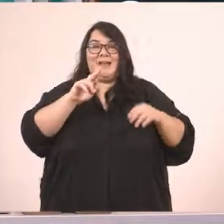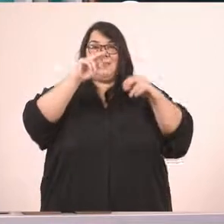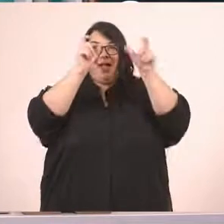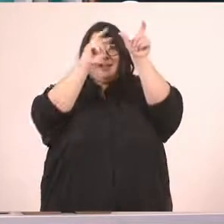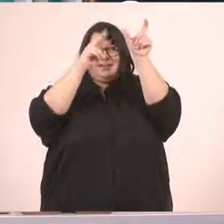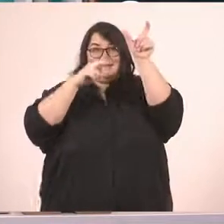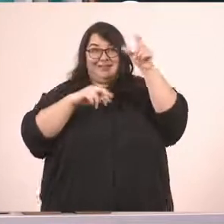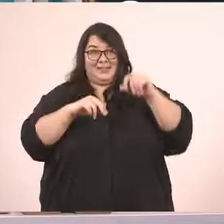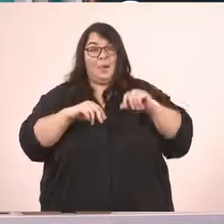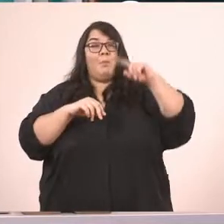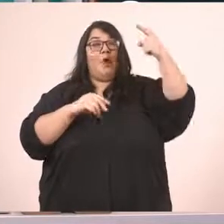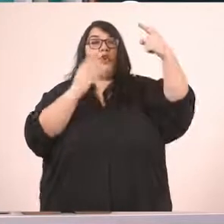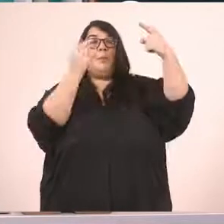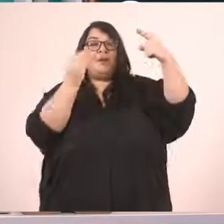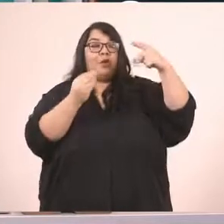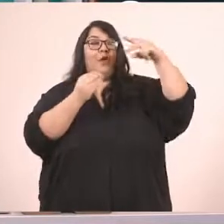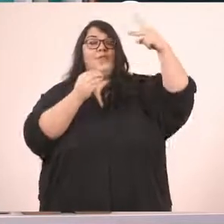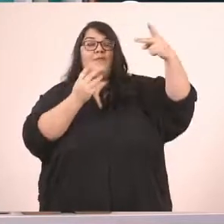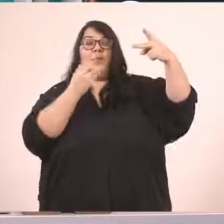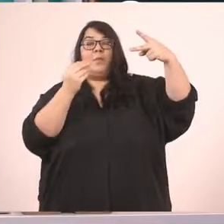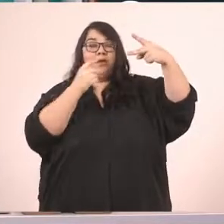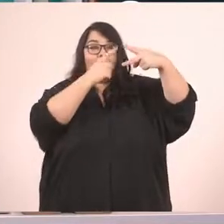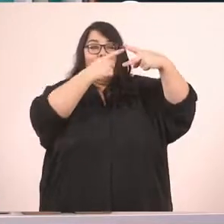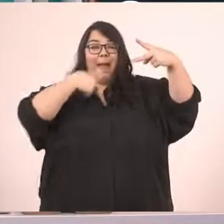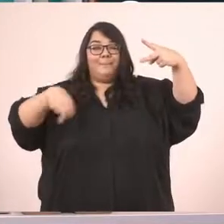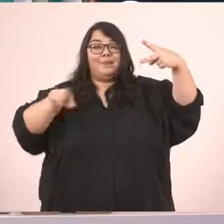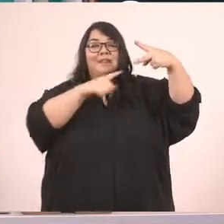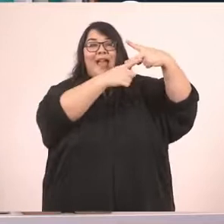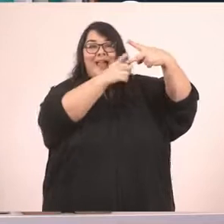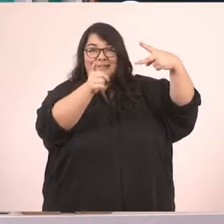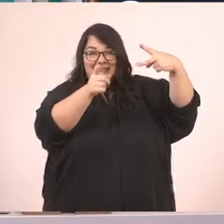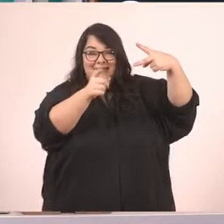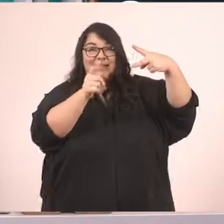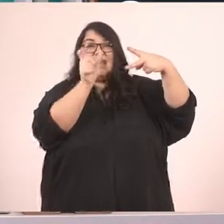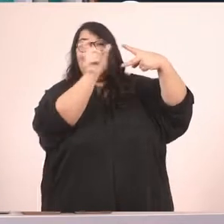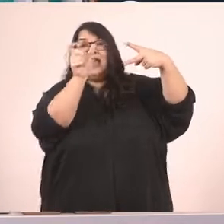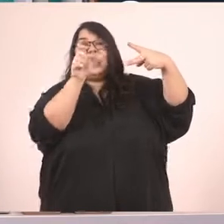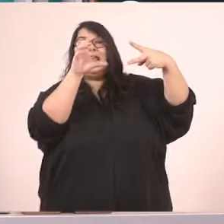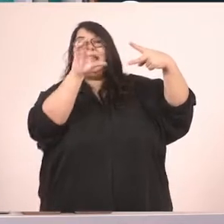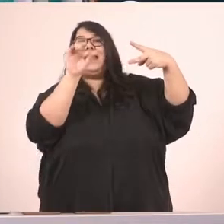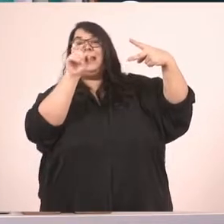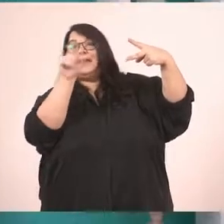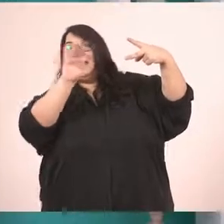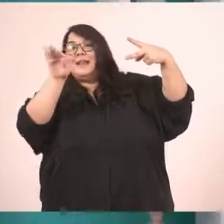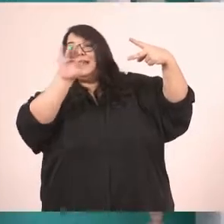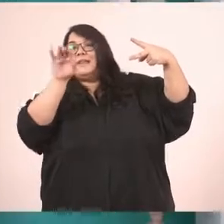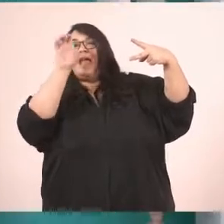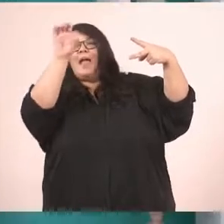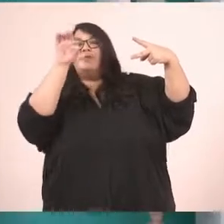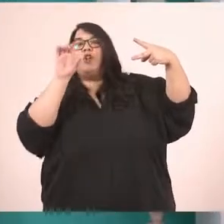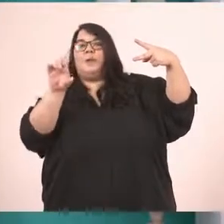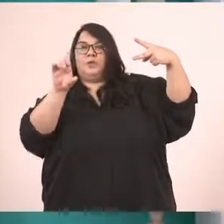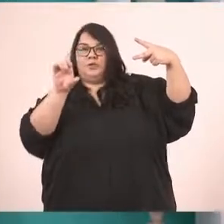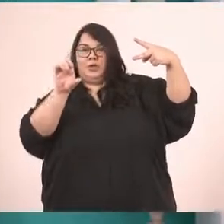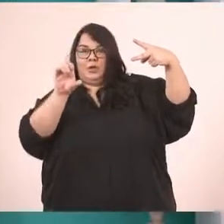πρόσωπο πληθυντικού αριθμού και στο δεύτερο πρόσωπο πληθυντικού αριθμού, η κατάληξη του ρήματος είμαι είναι με έψιλον, δηλαδή